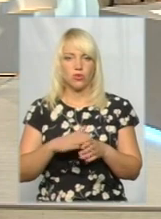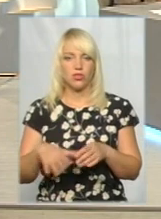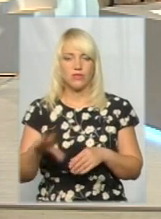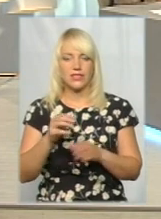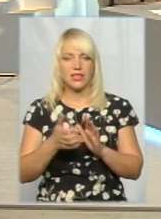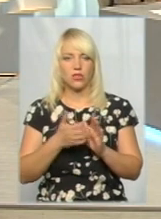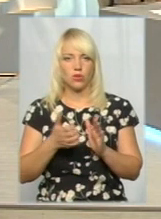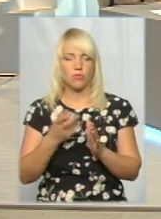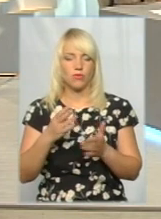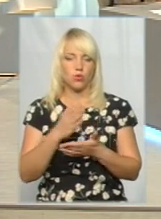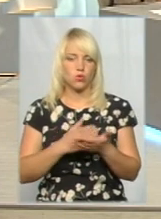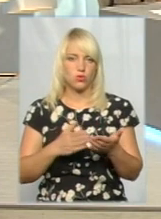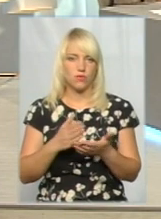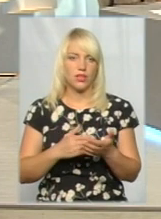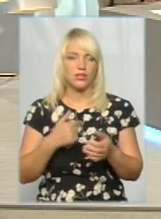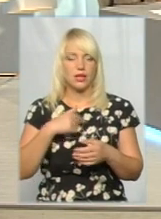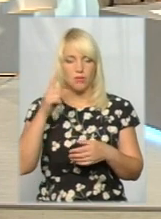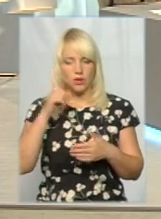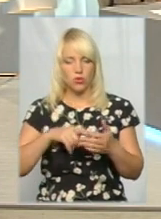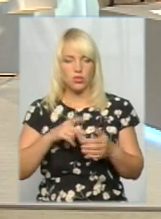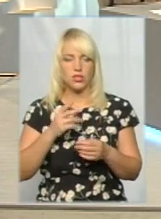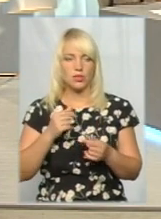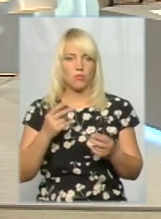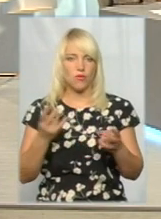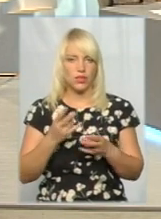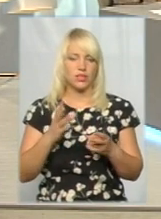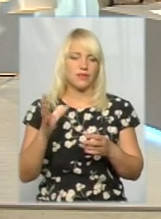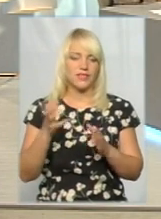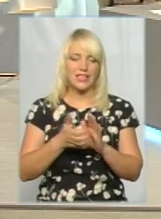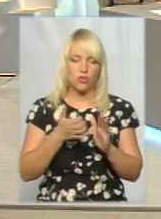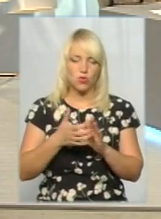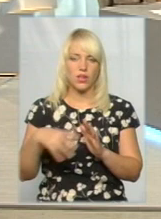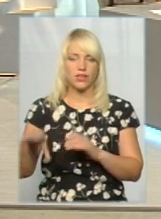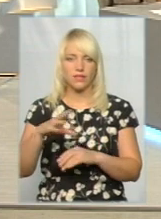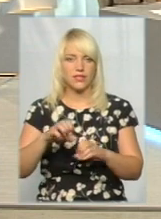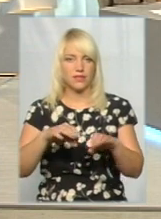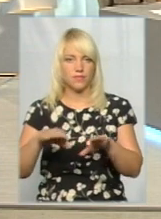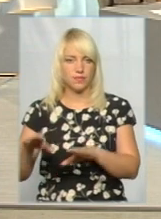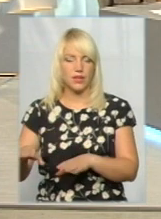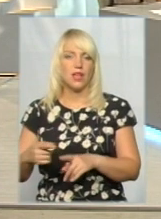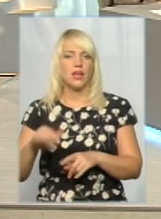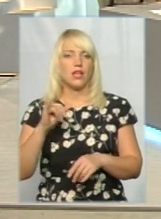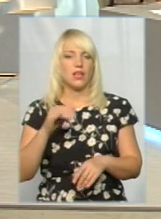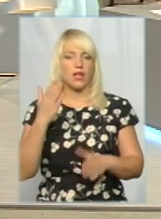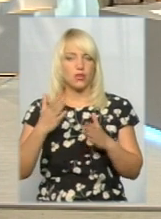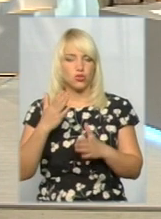мають усуватись і переконані, що підприємець найближчим часом їх усунуть. А якщо не усуне? Ну, якщо не усуне, то